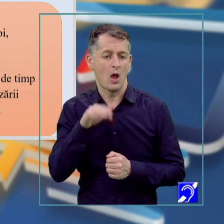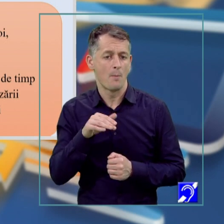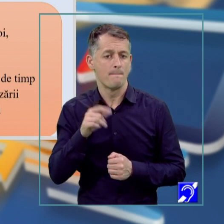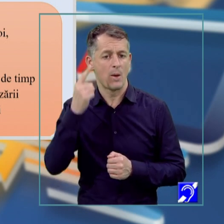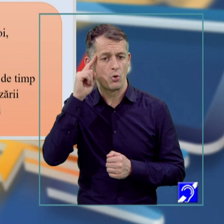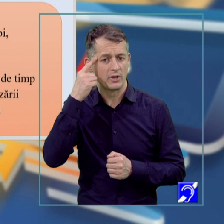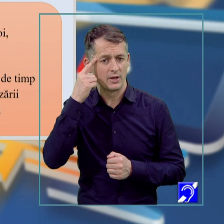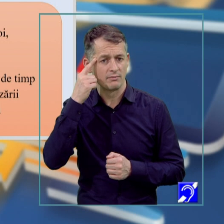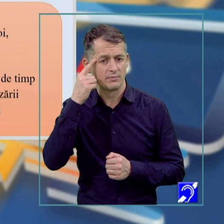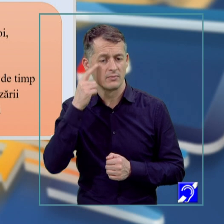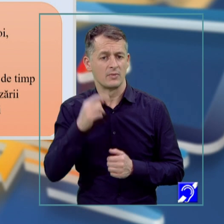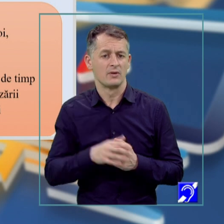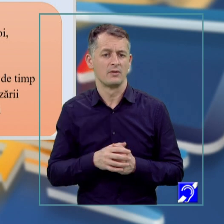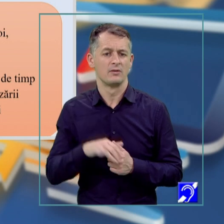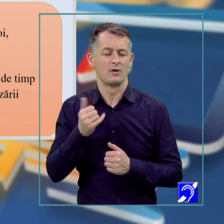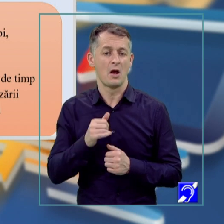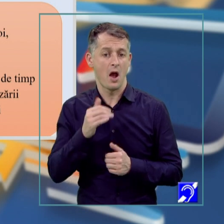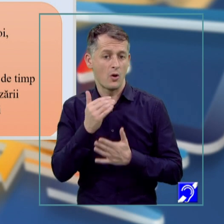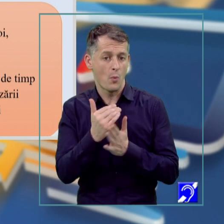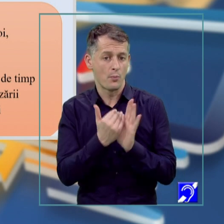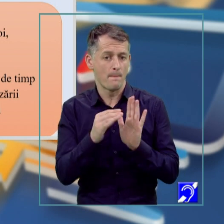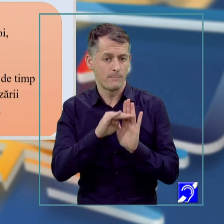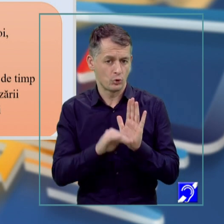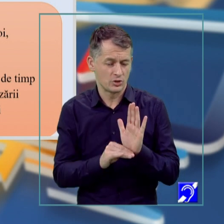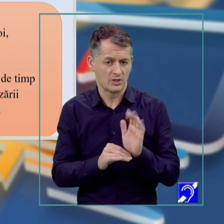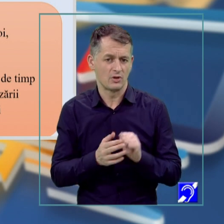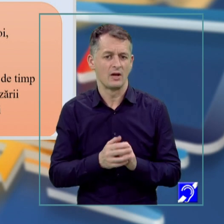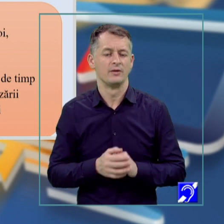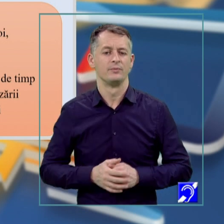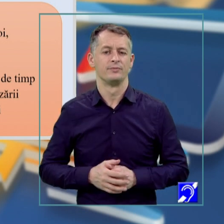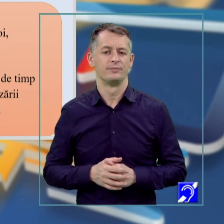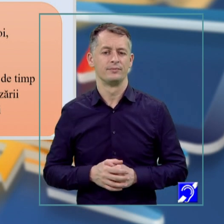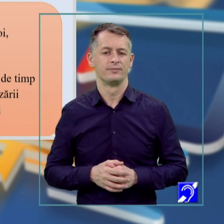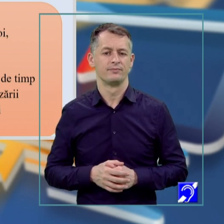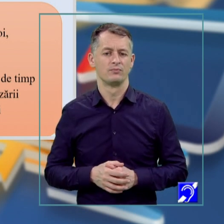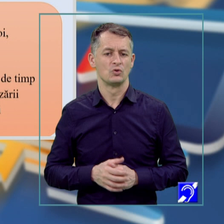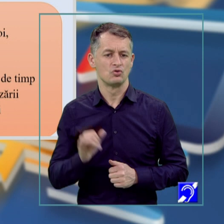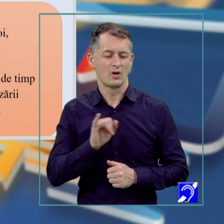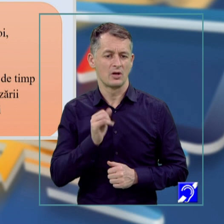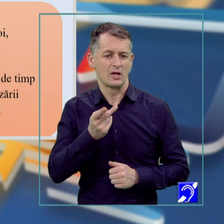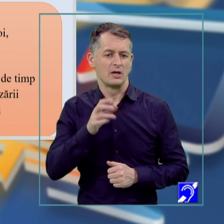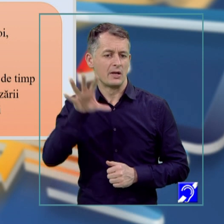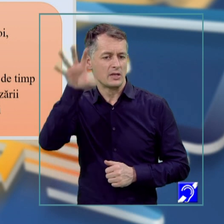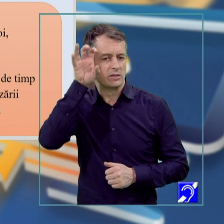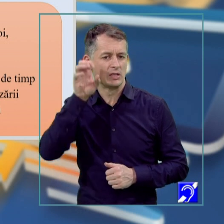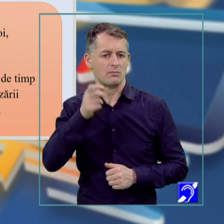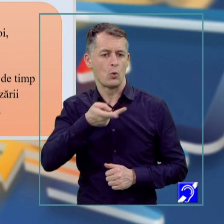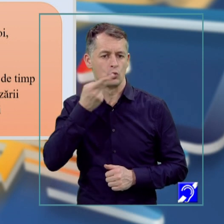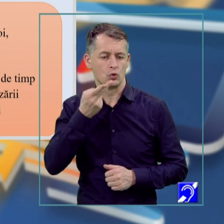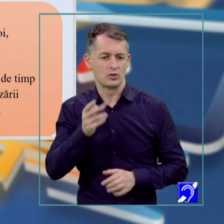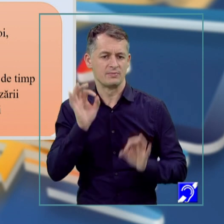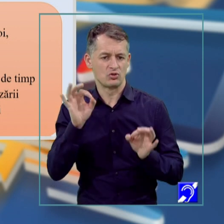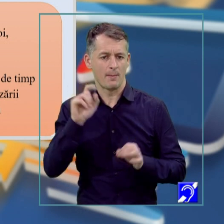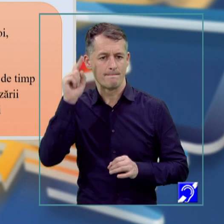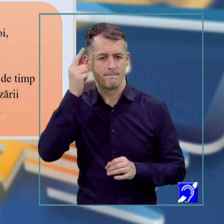sunt oameni care rețin proceduri de operare cu aceste cunoștințe, numită memorie procedurală, cei care rețin ușor cuvinte au predominant